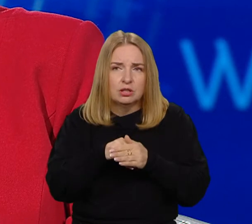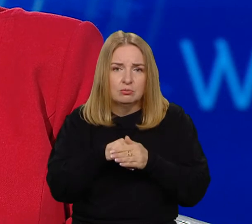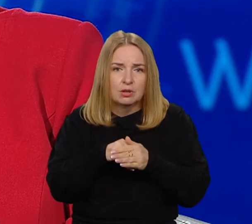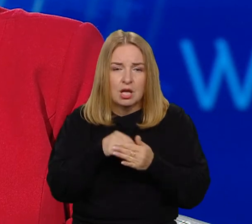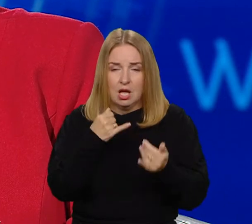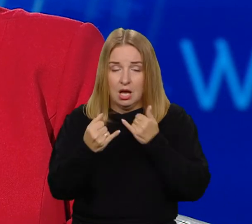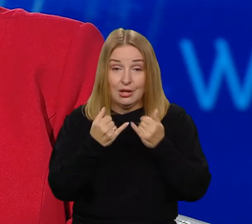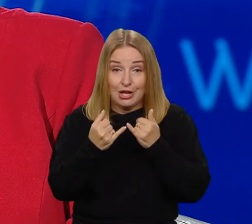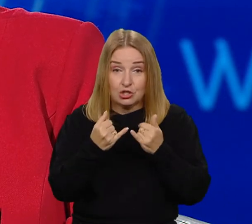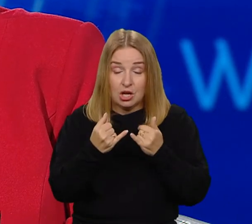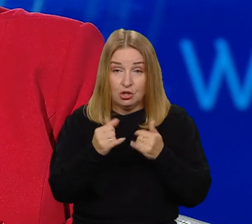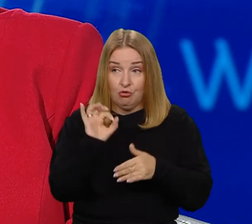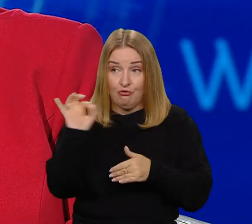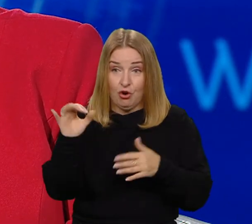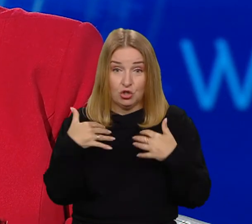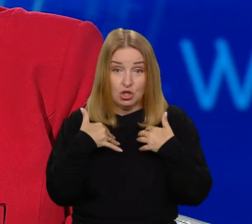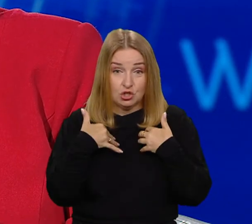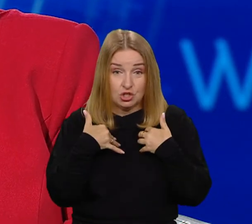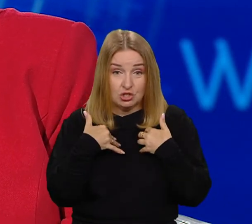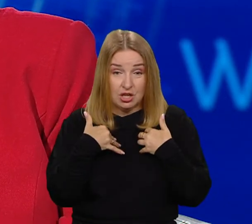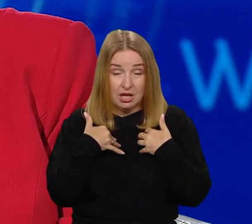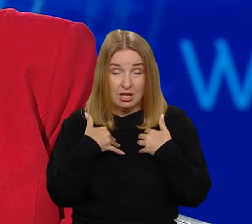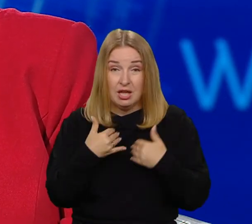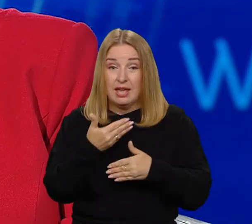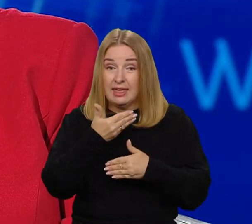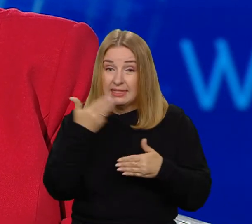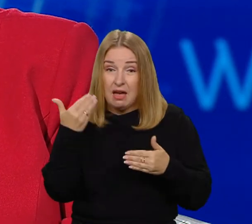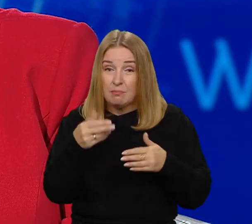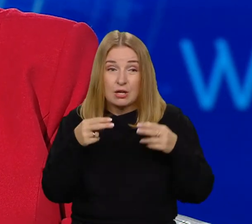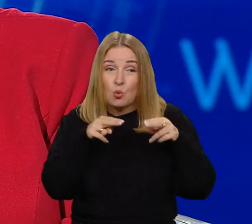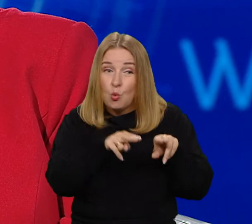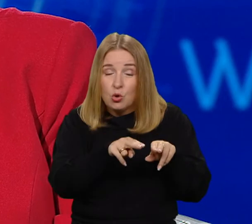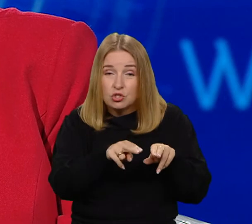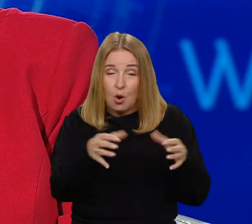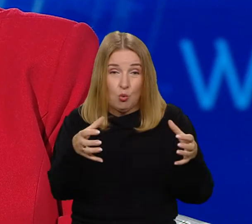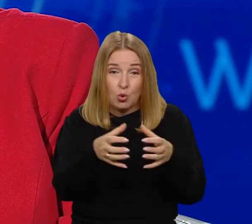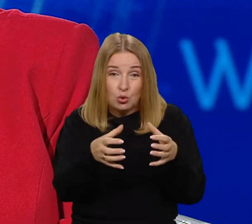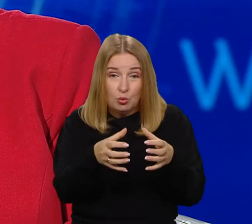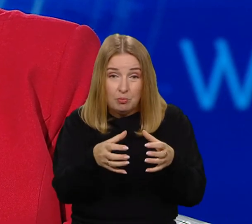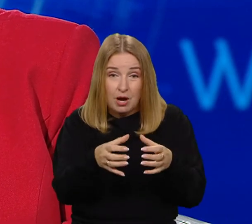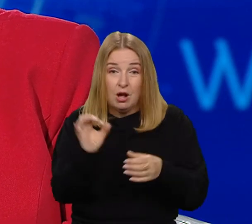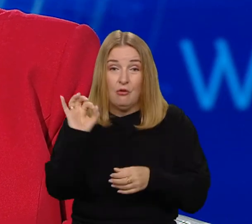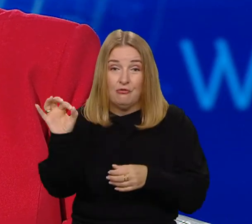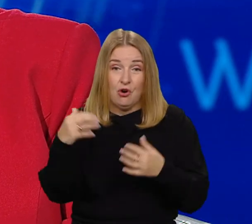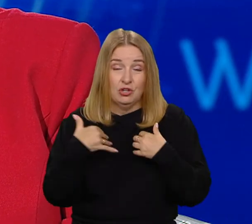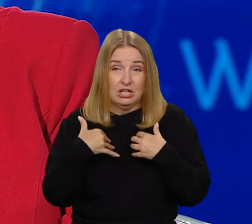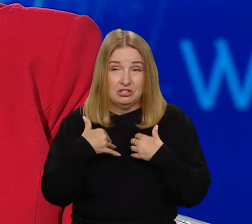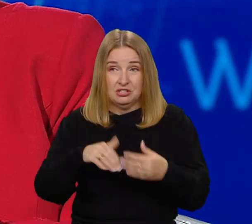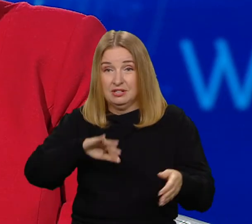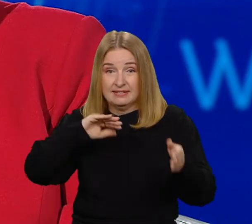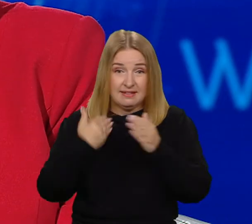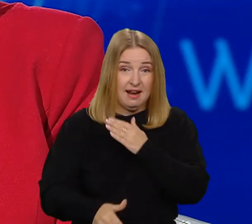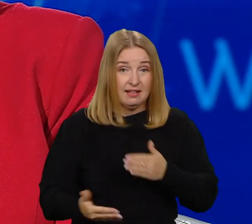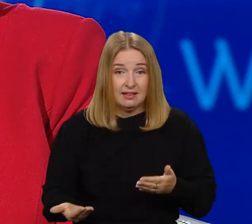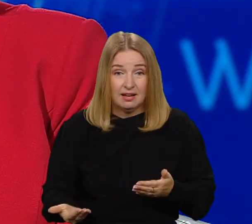Jeżeli w swoim życiu nie uczestniczysz w chociaż jednej wspólnocie, to twoje życie jest zmarnowane. Ponieważ